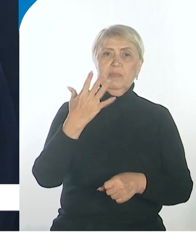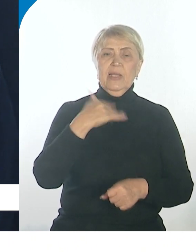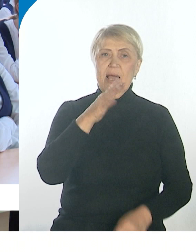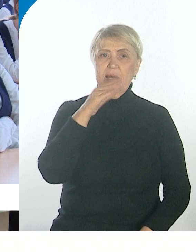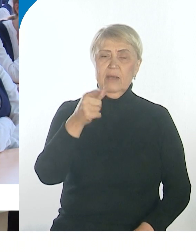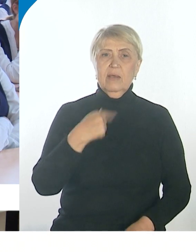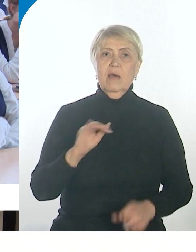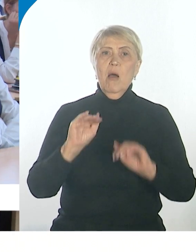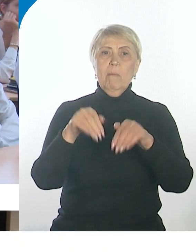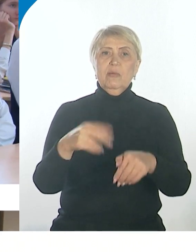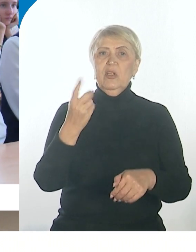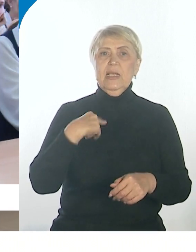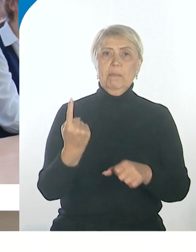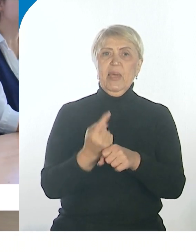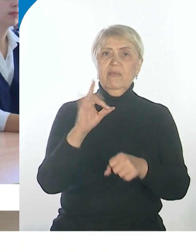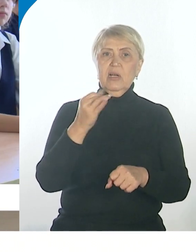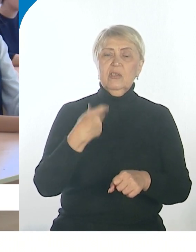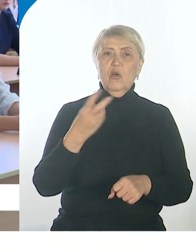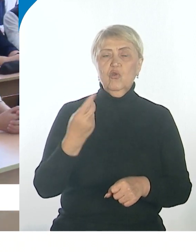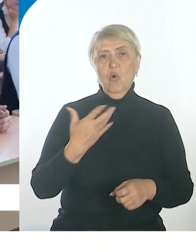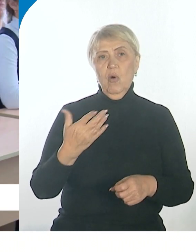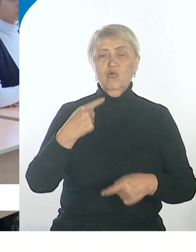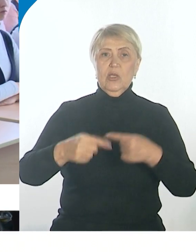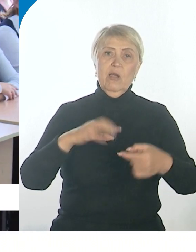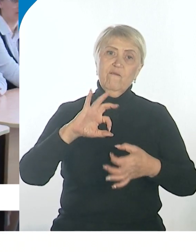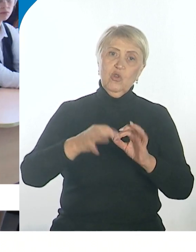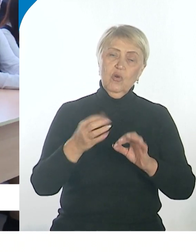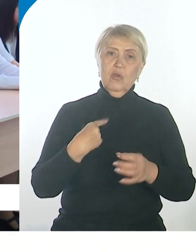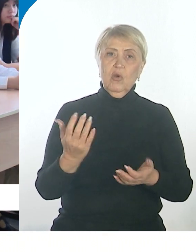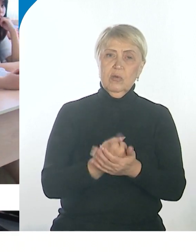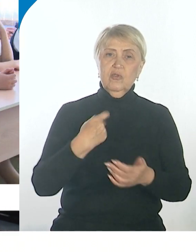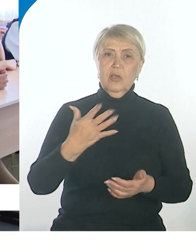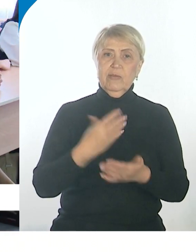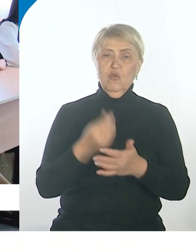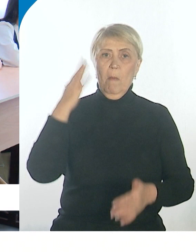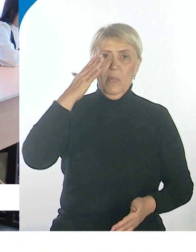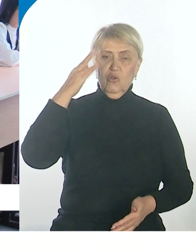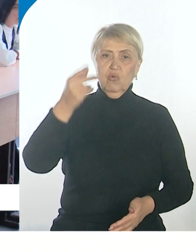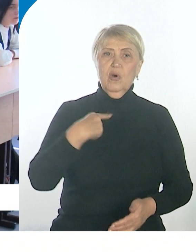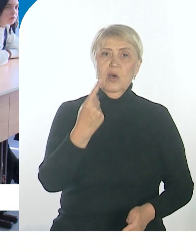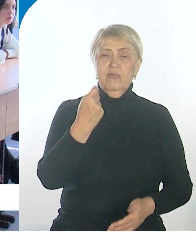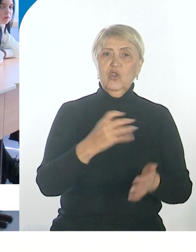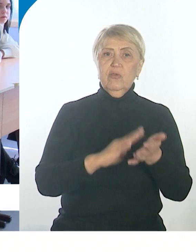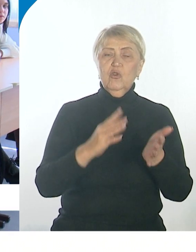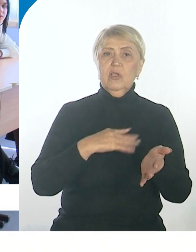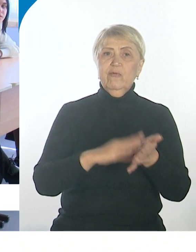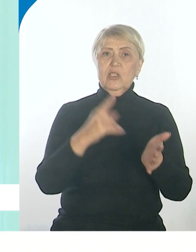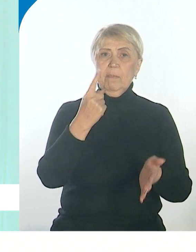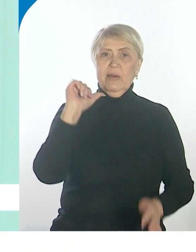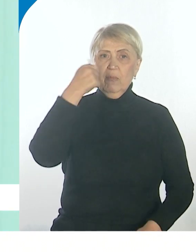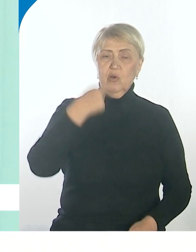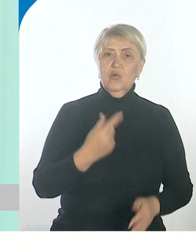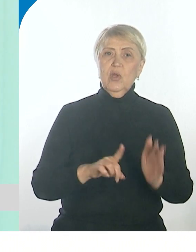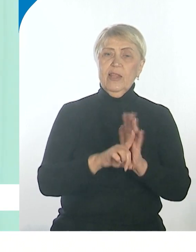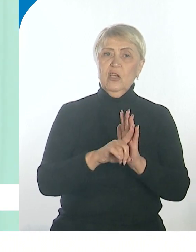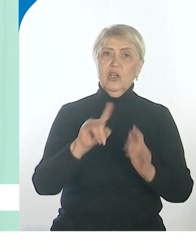поступил не с первого раза, но в итоге осуществил свою мечту. В 91-м году я начал летать за границу,